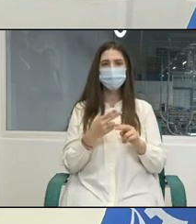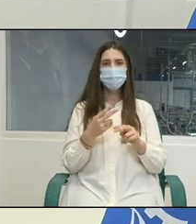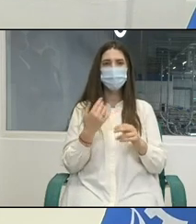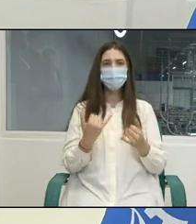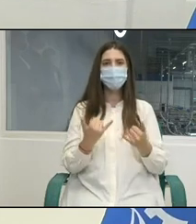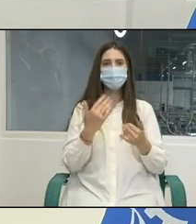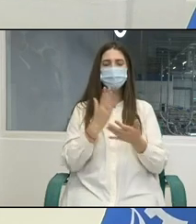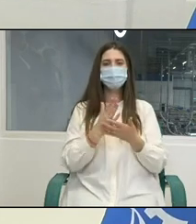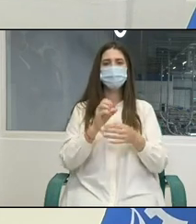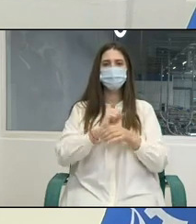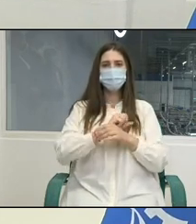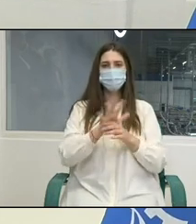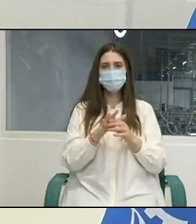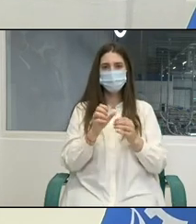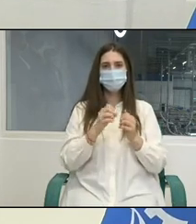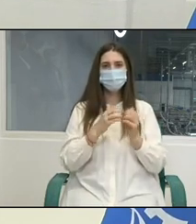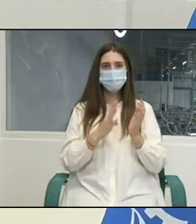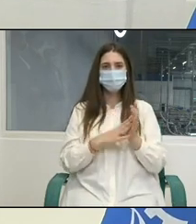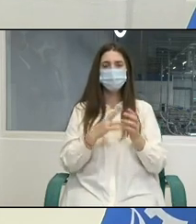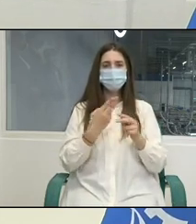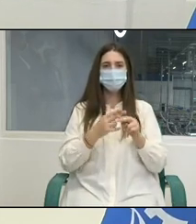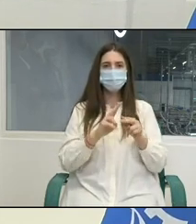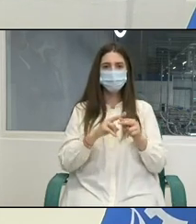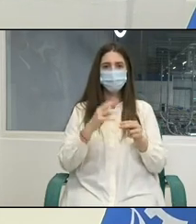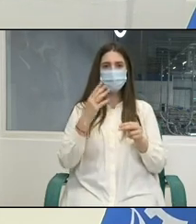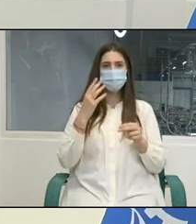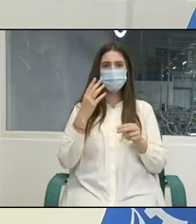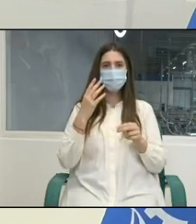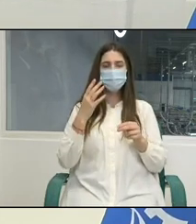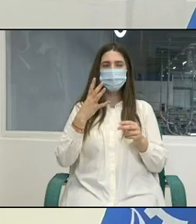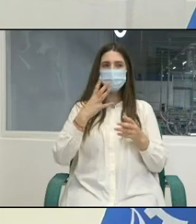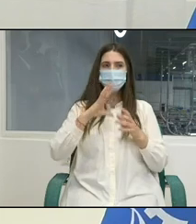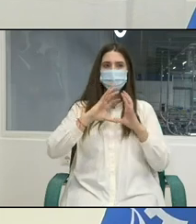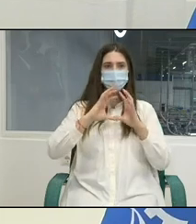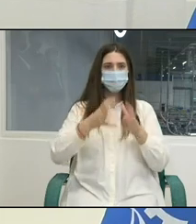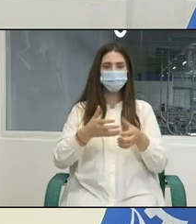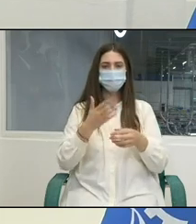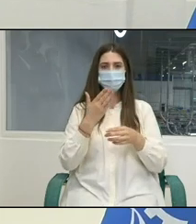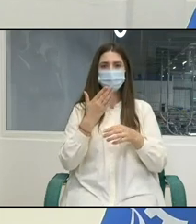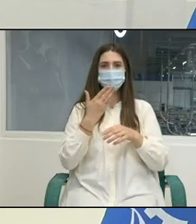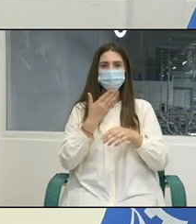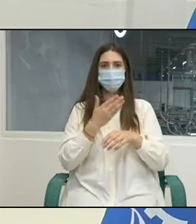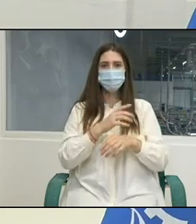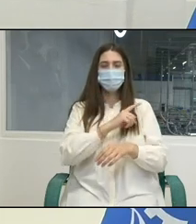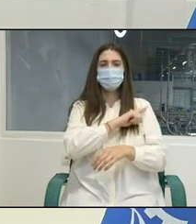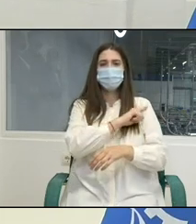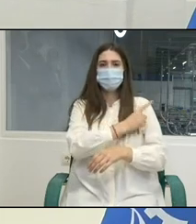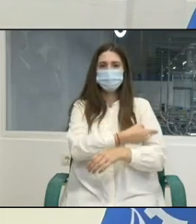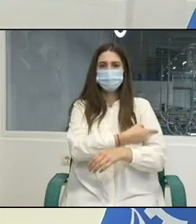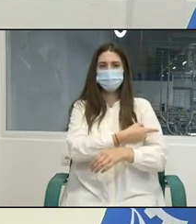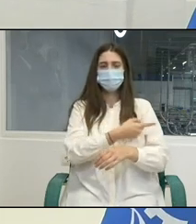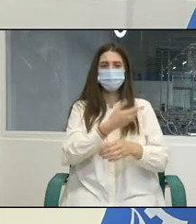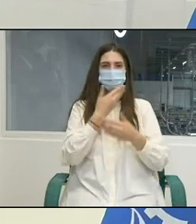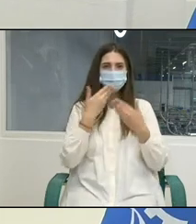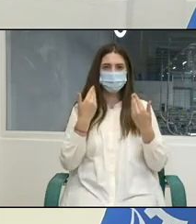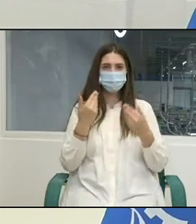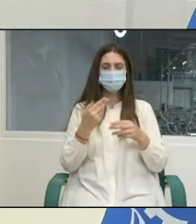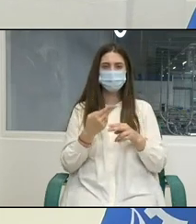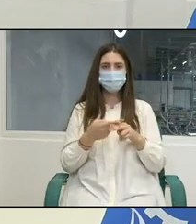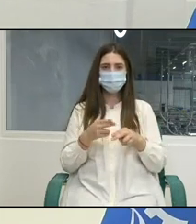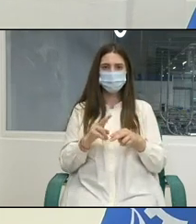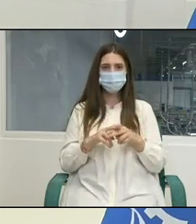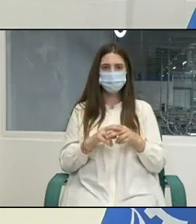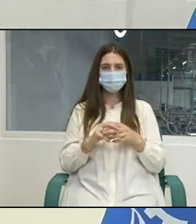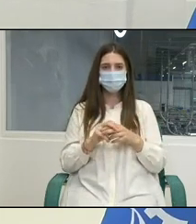care a devenit o reală provocare pentru lumea întreagă. Ținem să remarcăm că elaborarea programului a